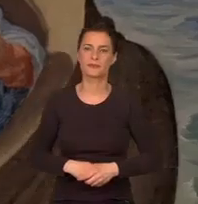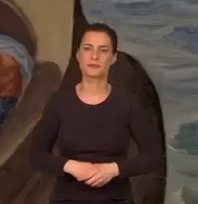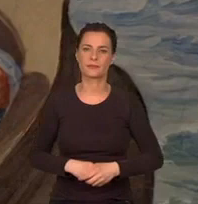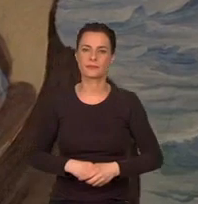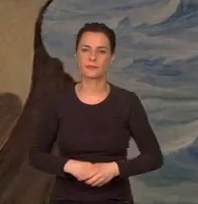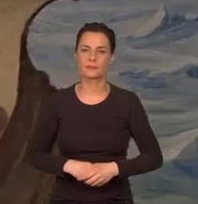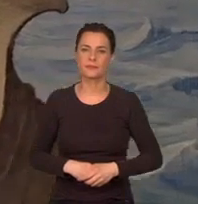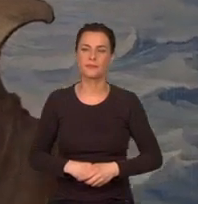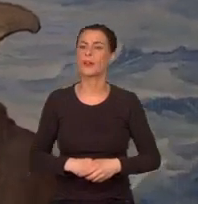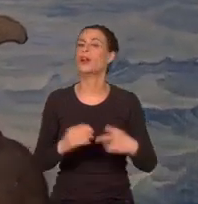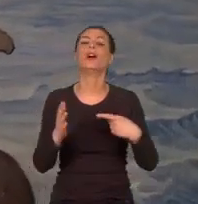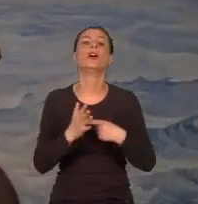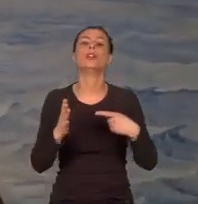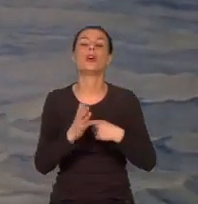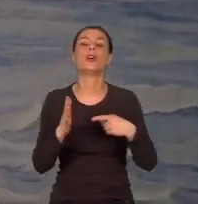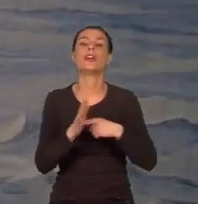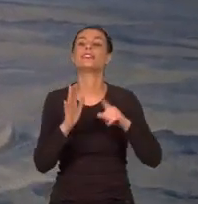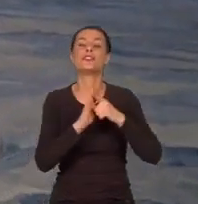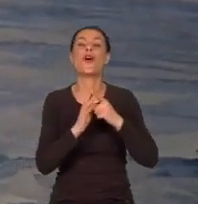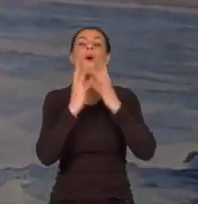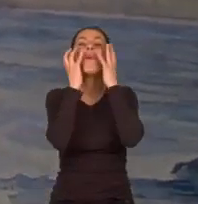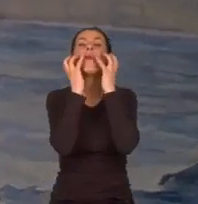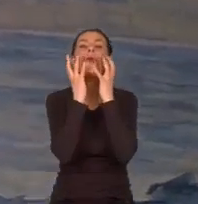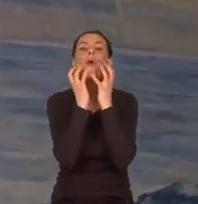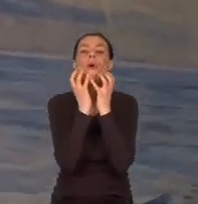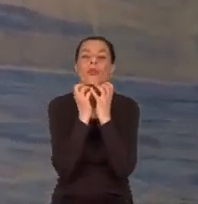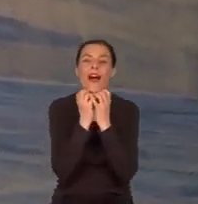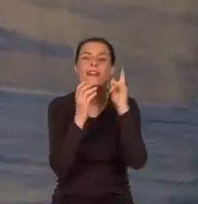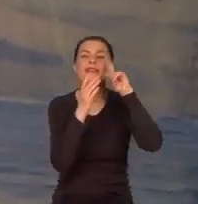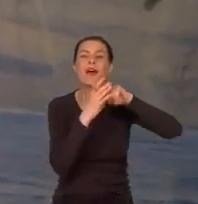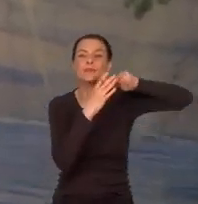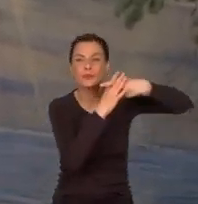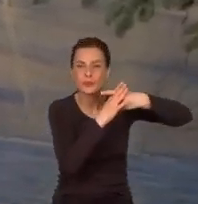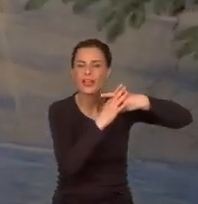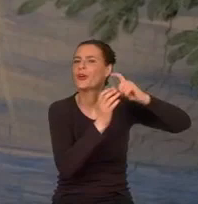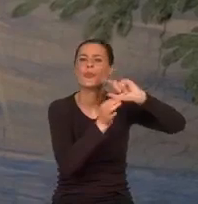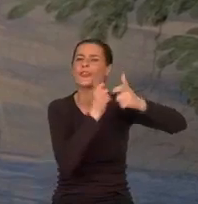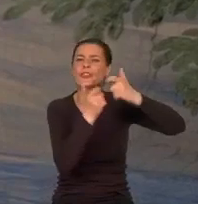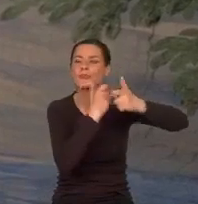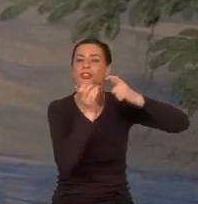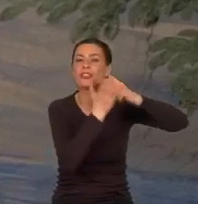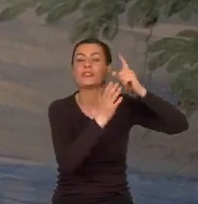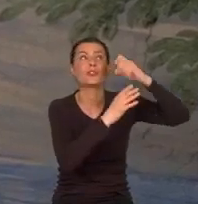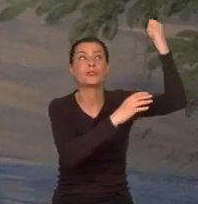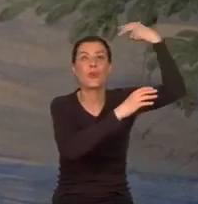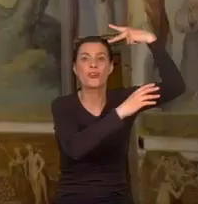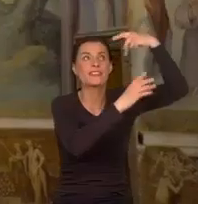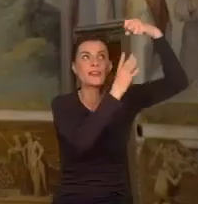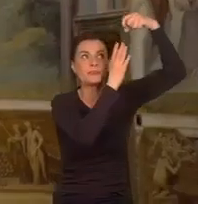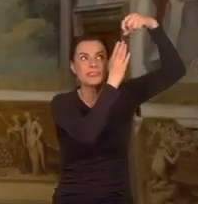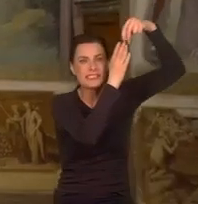Jest to okulus ukryty w brodzie postaci fresku. Został wydrążony, by wpuszczać światło Słońca.